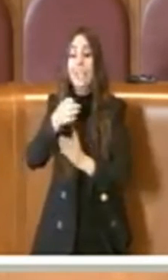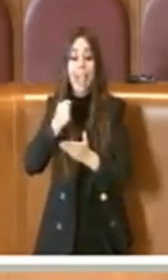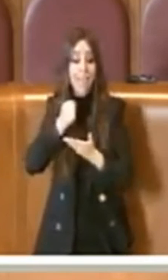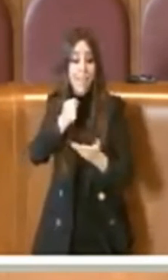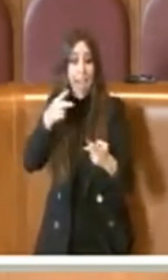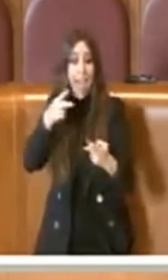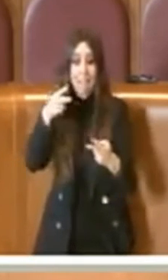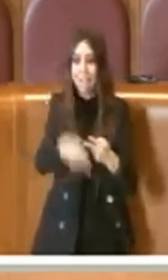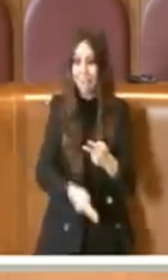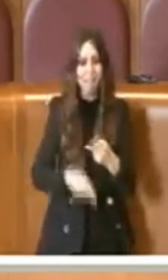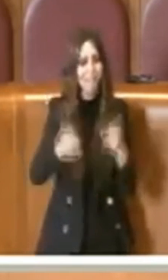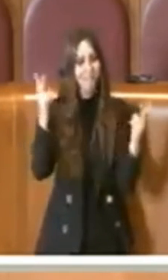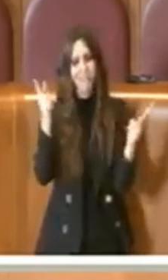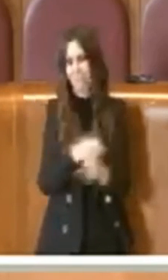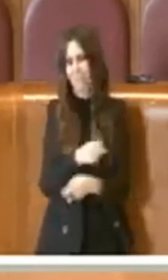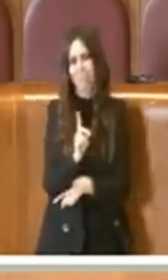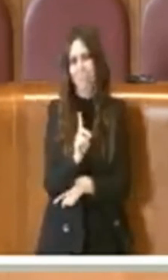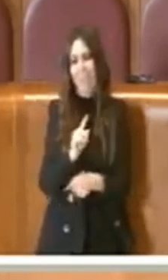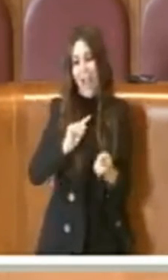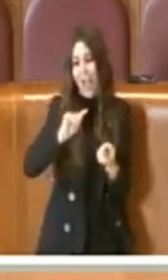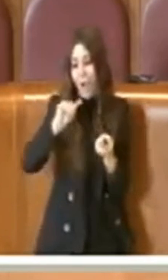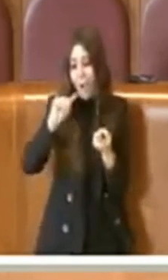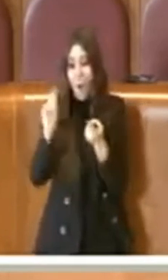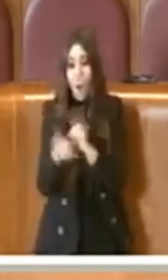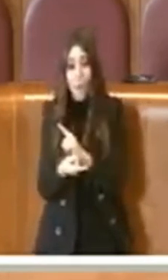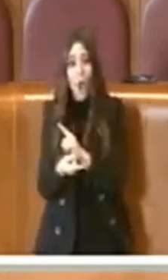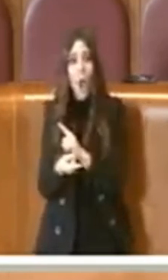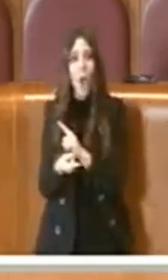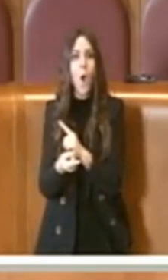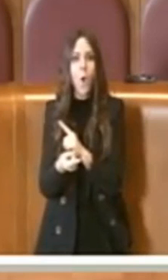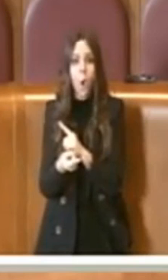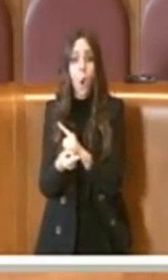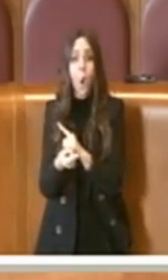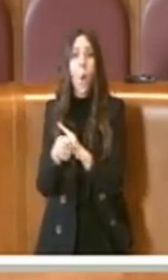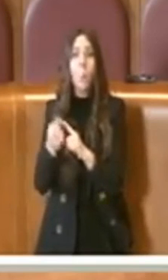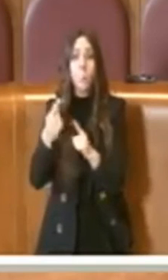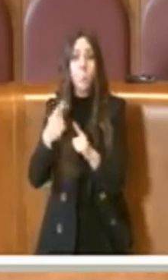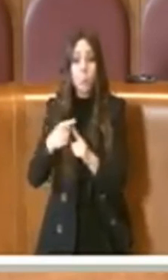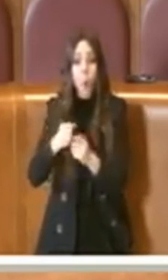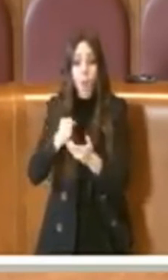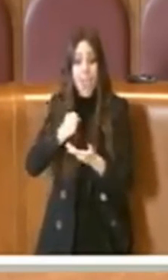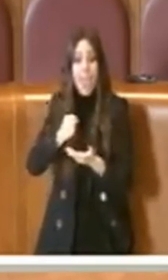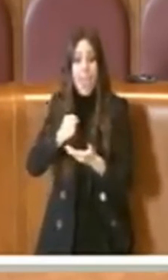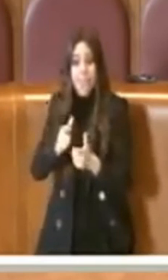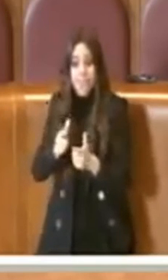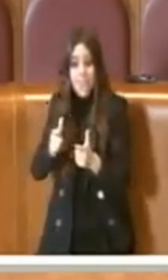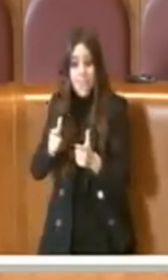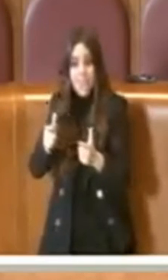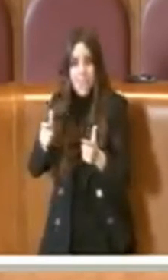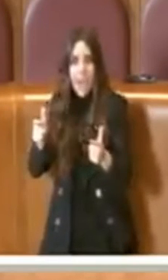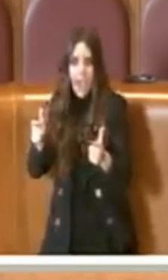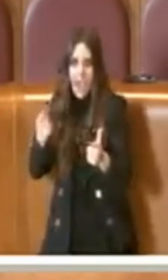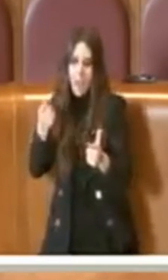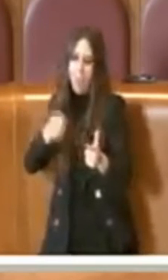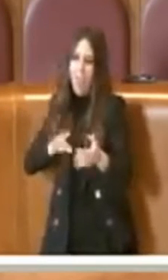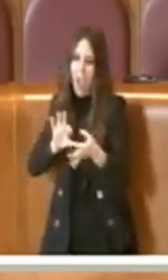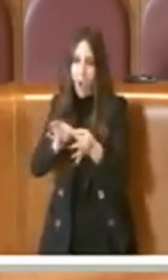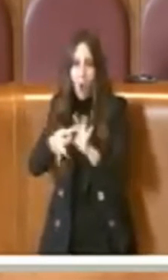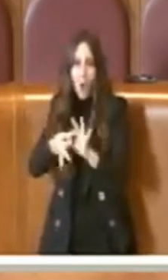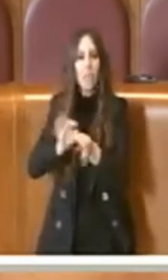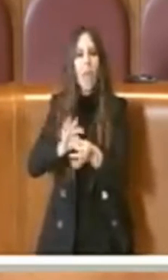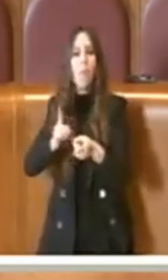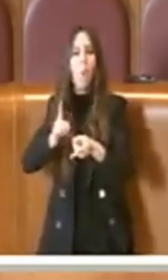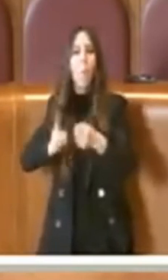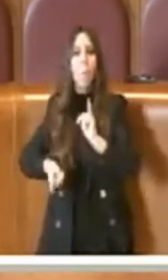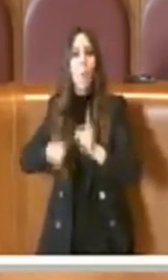stati tagliati, è vero esattamente il contrario. Per di più stanno continuamente aumentando, frutto evidentemente di una politica, di un